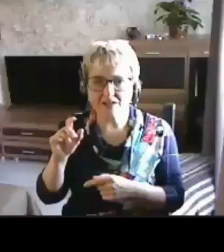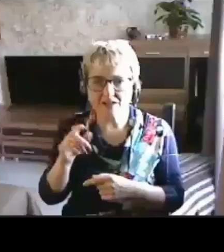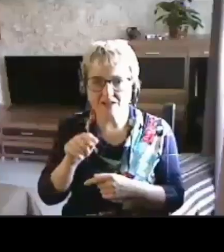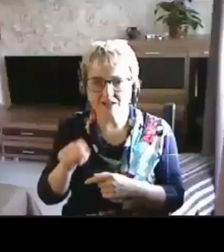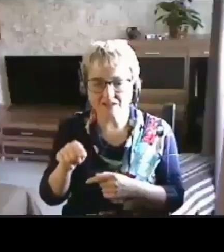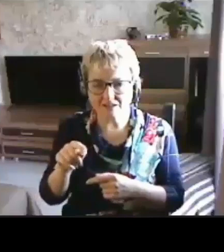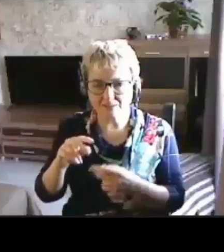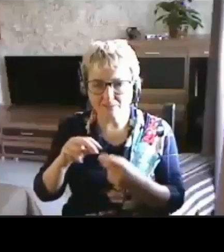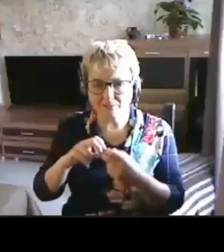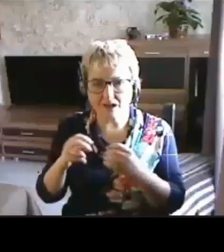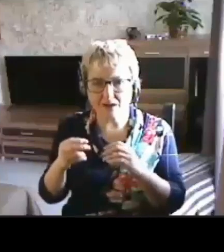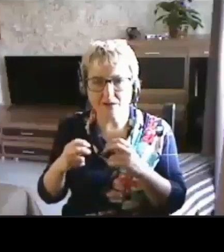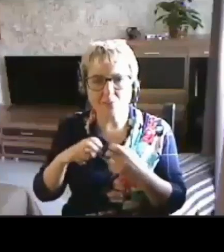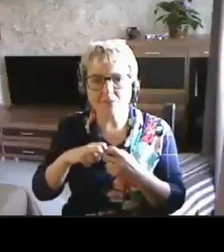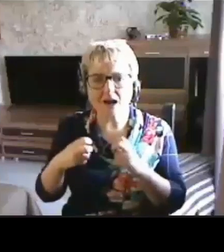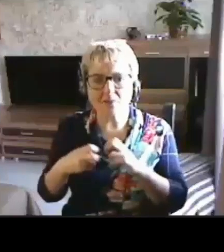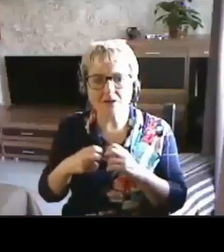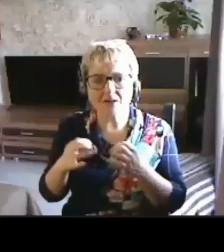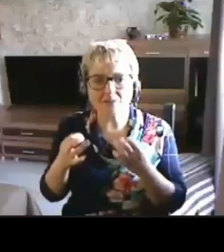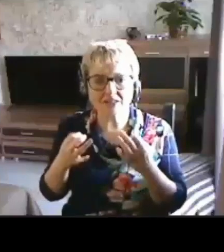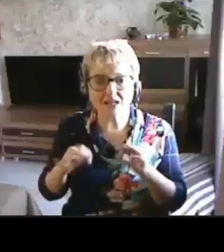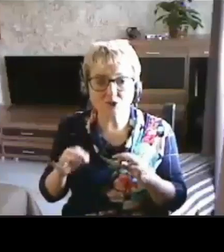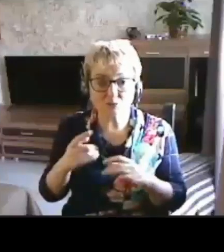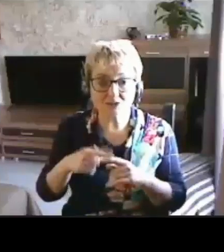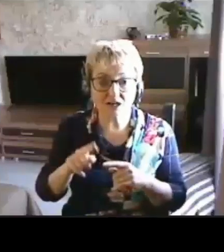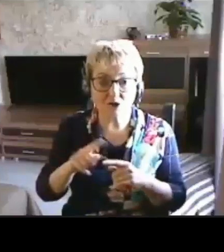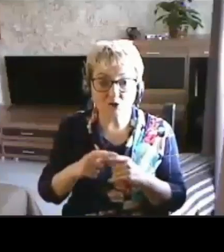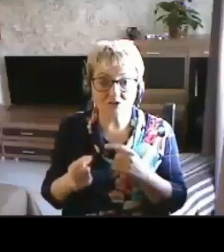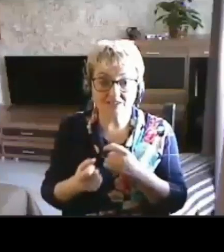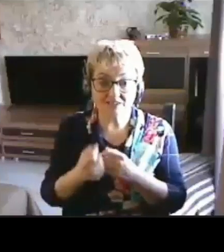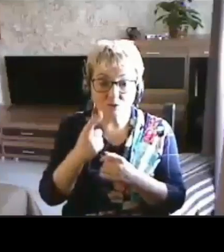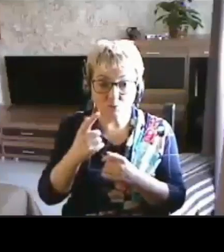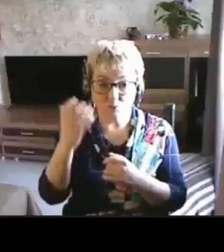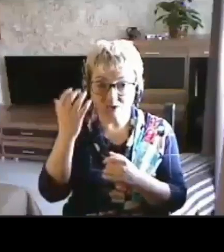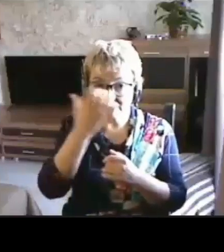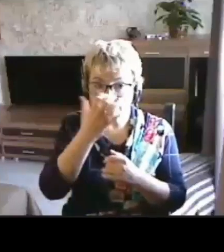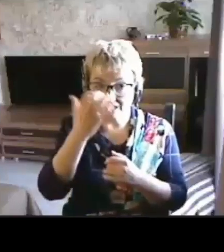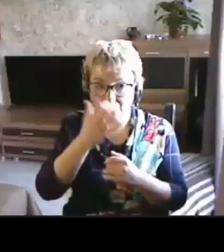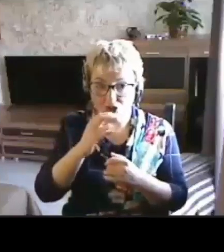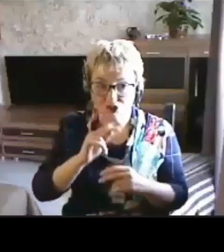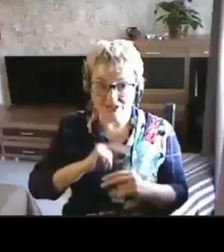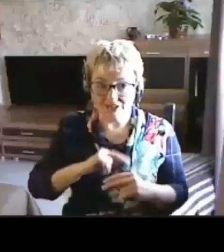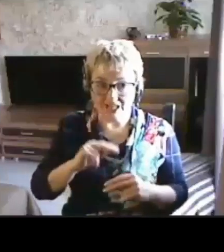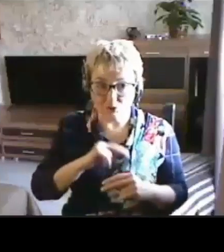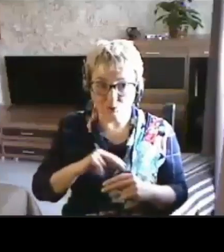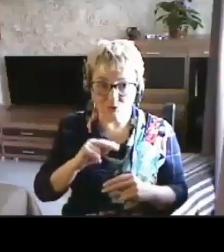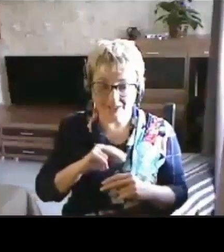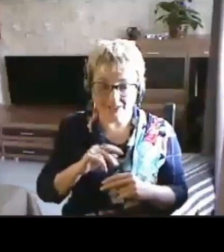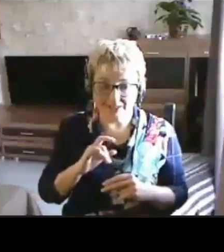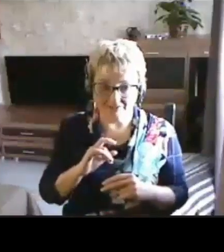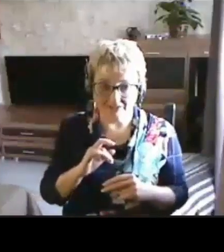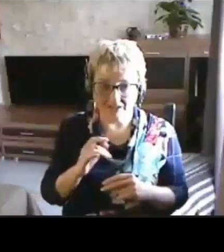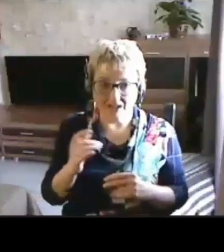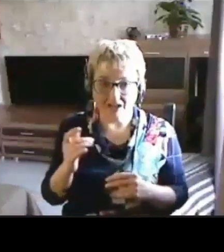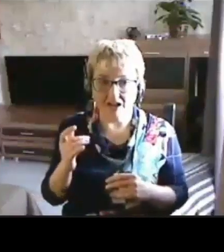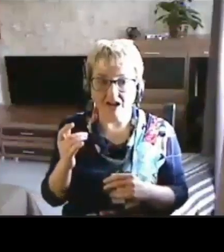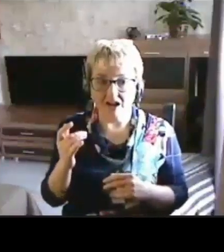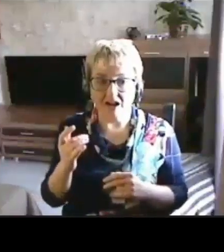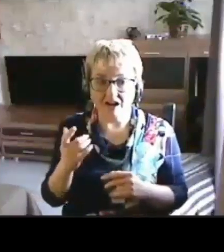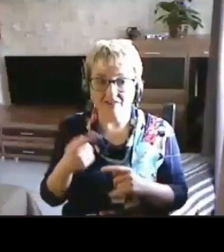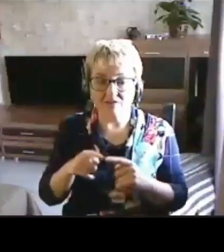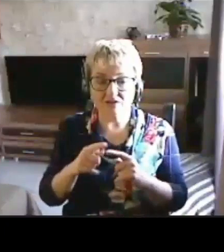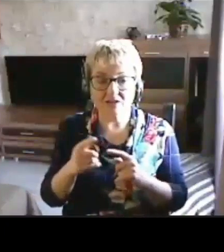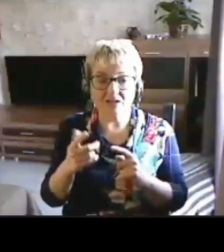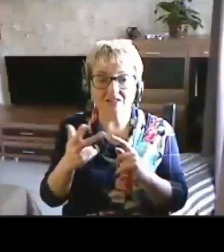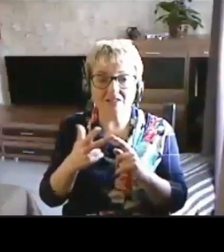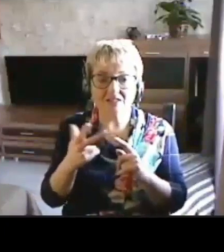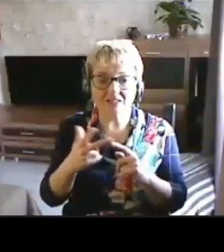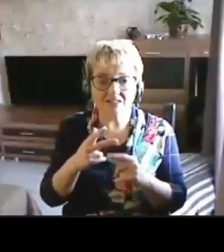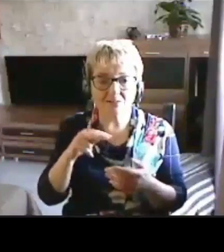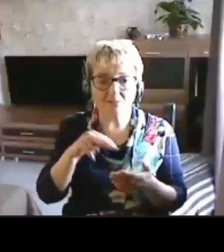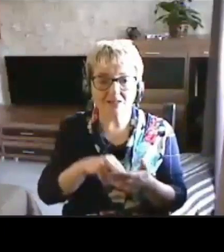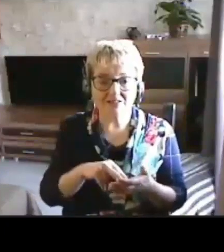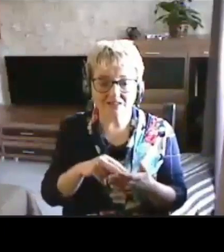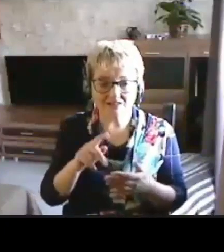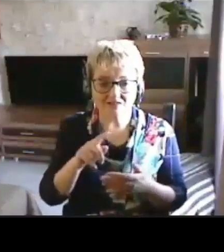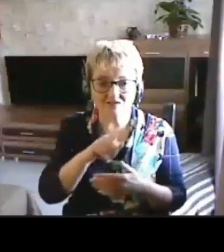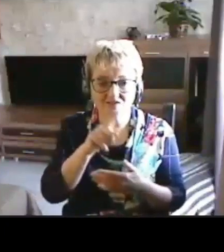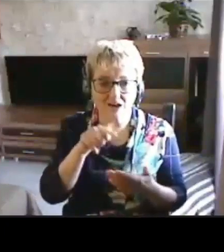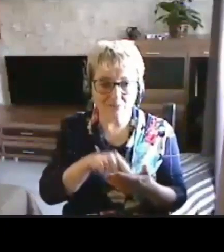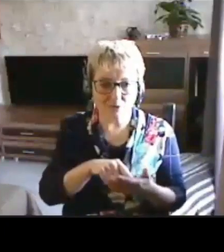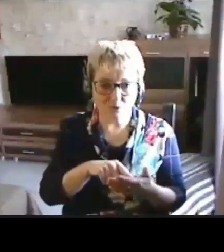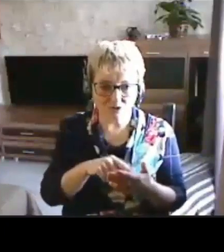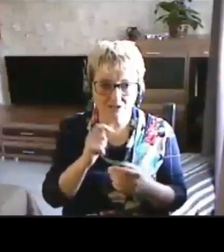тех проблем доступности, которые возникают у незрячих сотрудников. Ну, соответственно, третье. Поставить эти